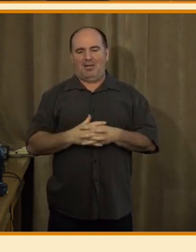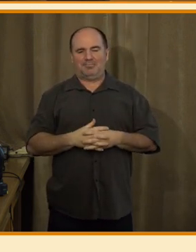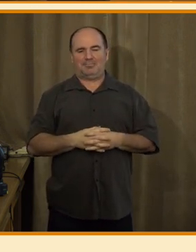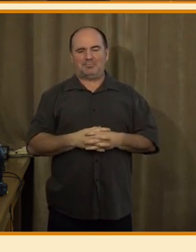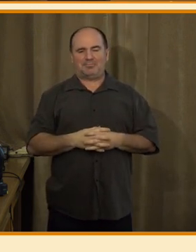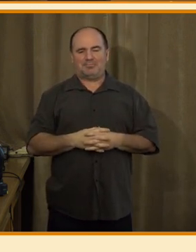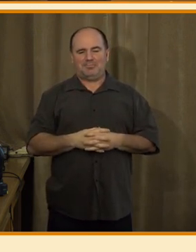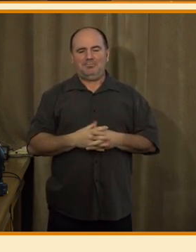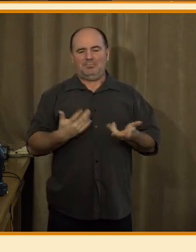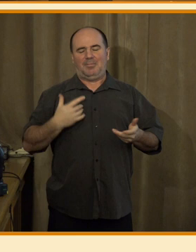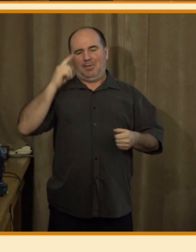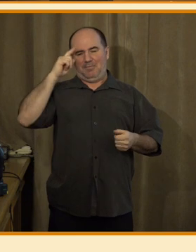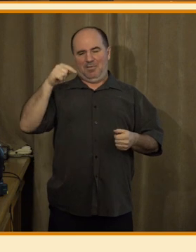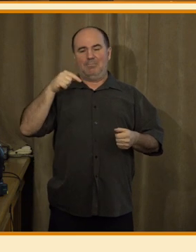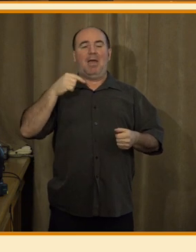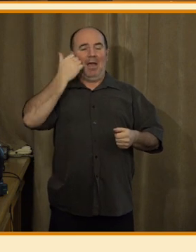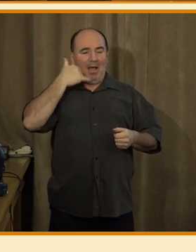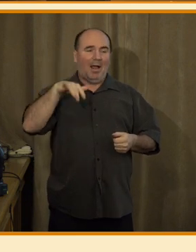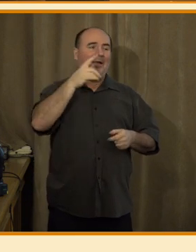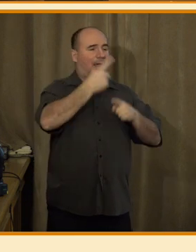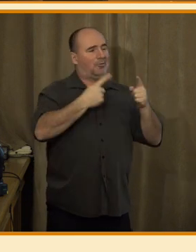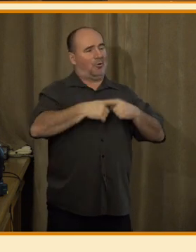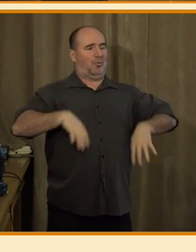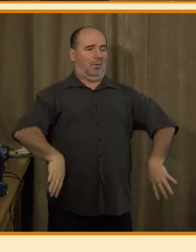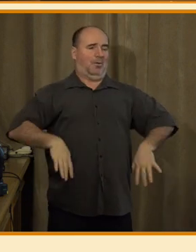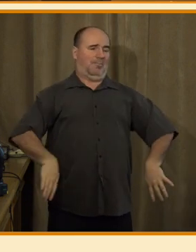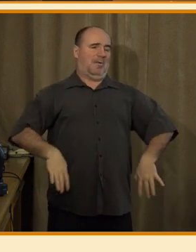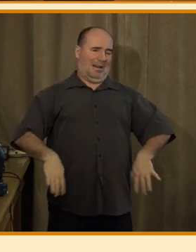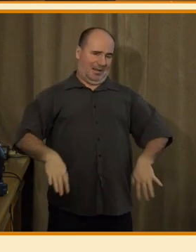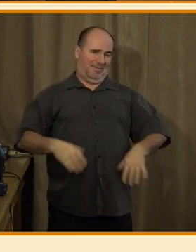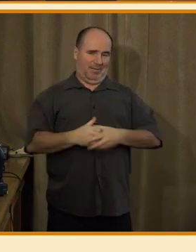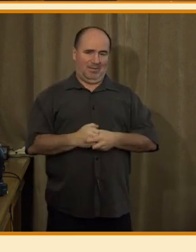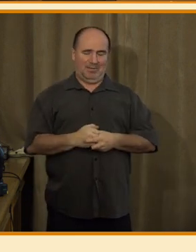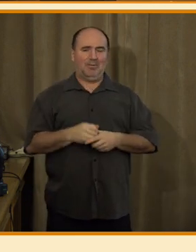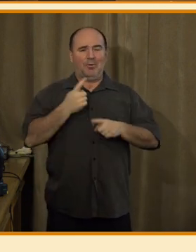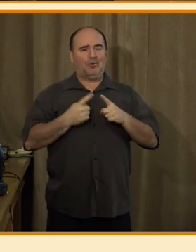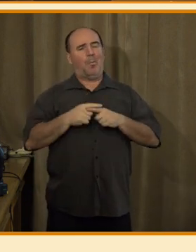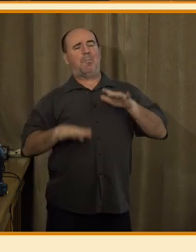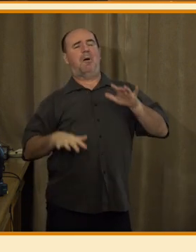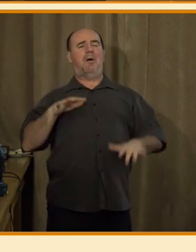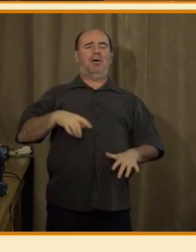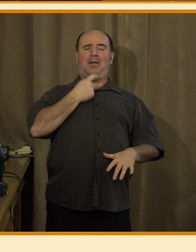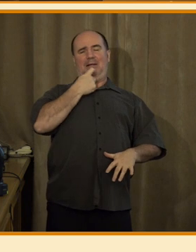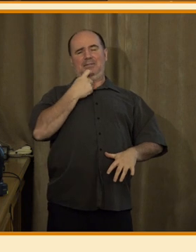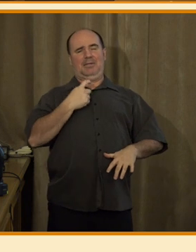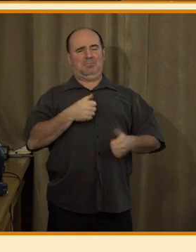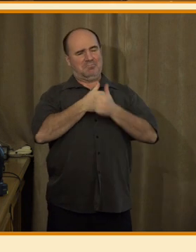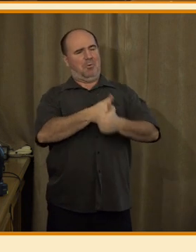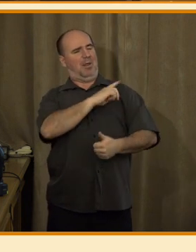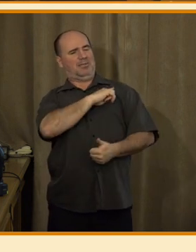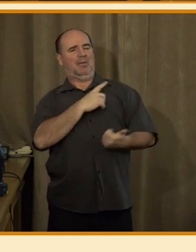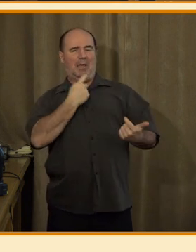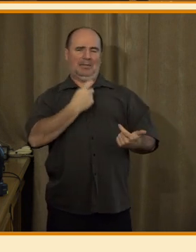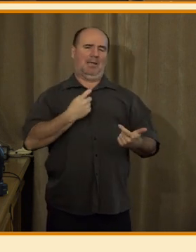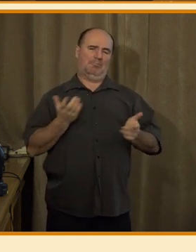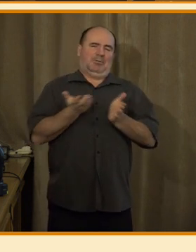A víme, že lidi jsou zjíčkaní trošku, jsou pohodlní, a že to chtějí mít všechno podle sebe už. A na tom pracujeme.